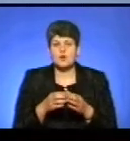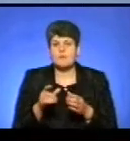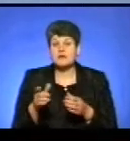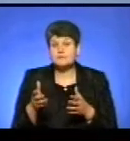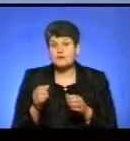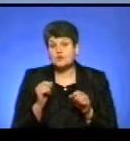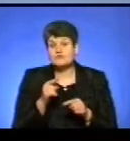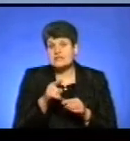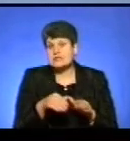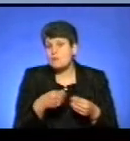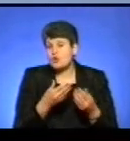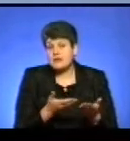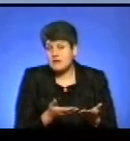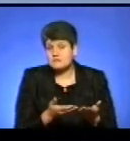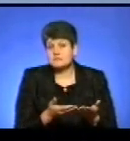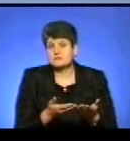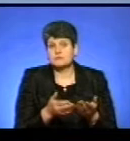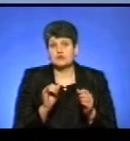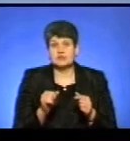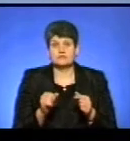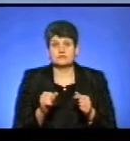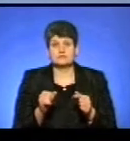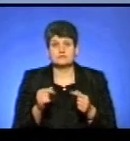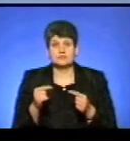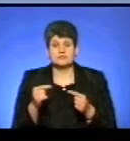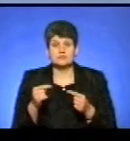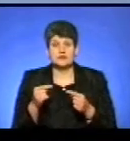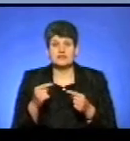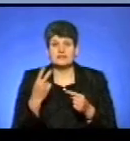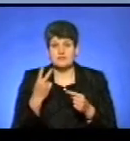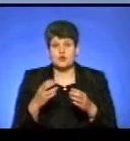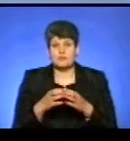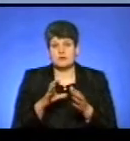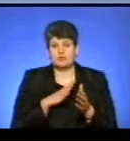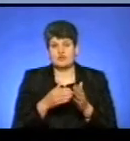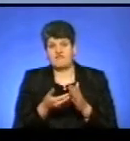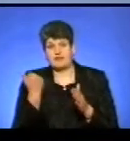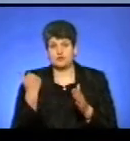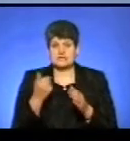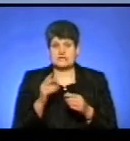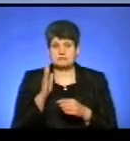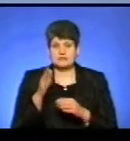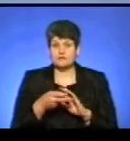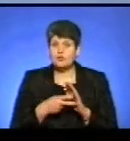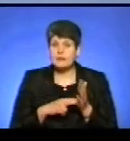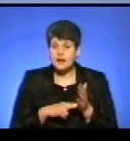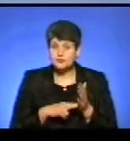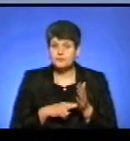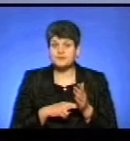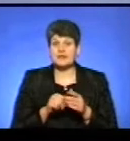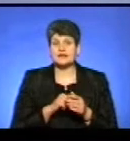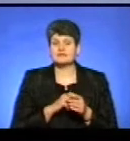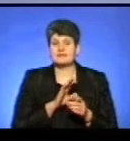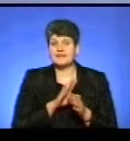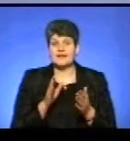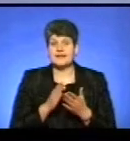можливо, за їхнім поданням, можливо, за Мінрігоном, дві громади були виключені з перспективного плану, так як не самодостатні.